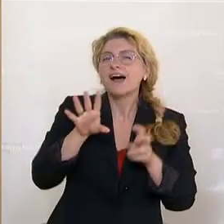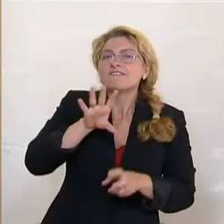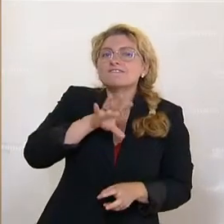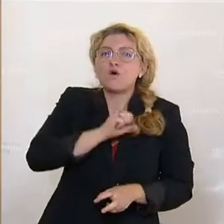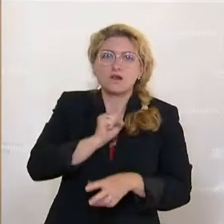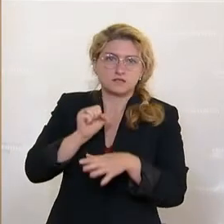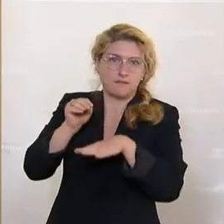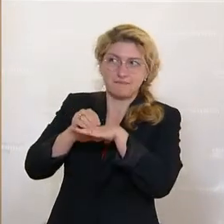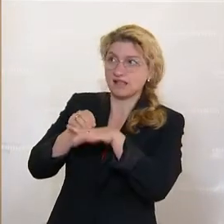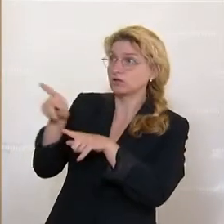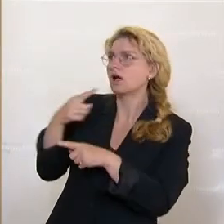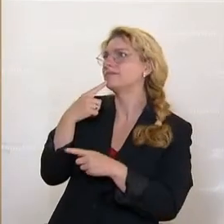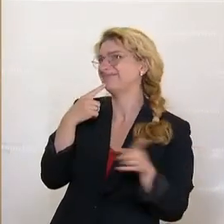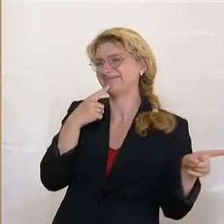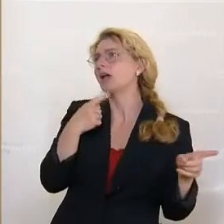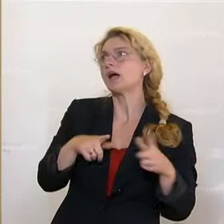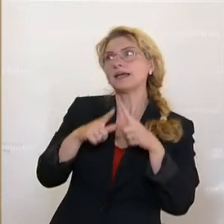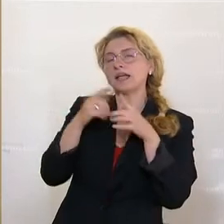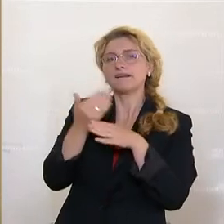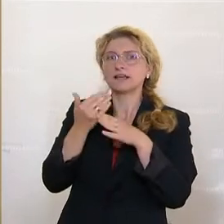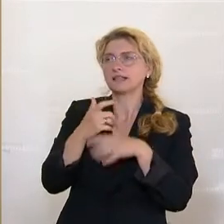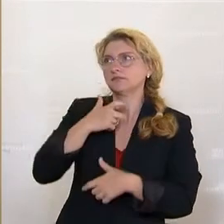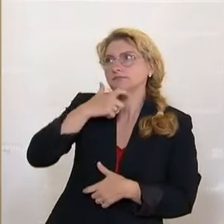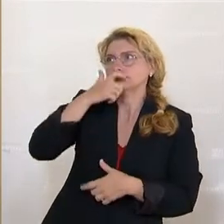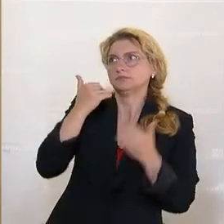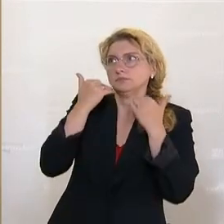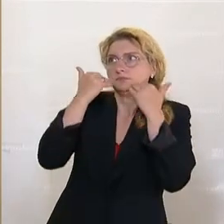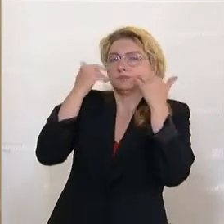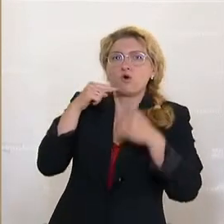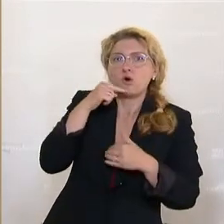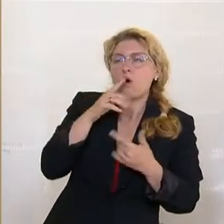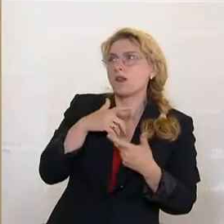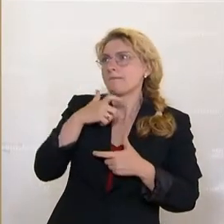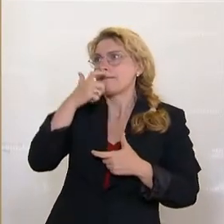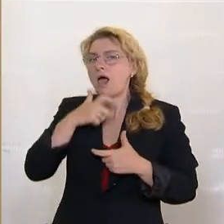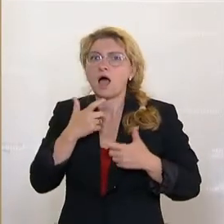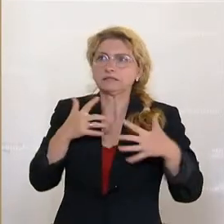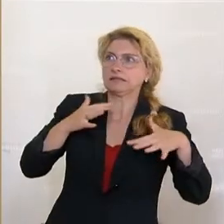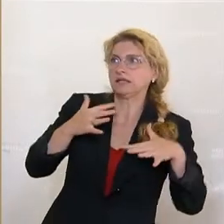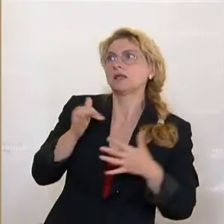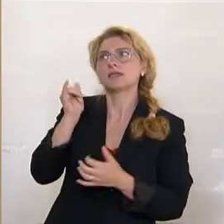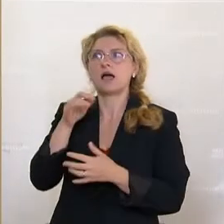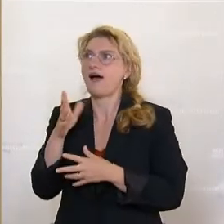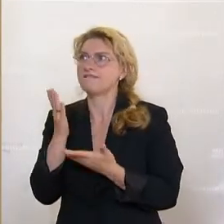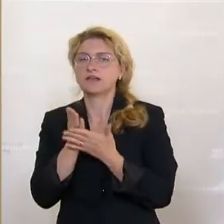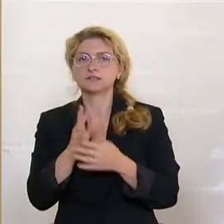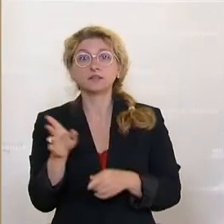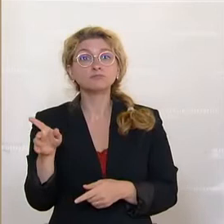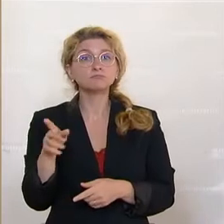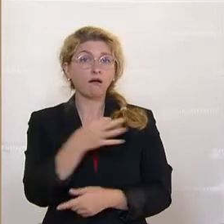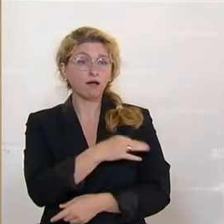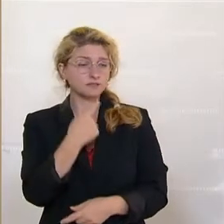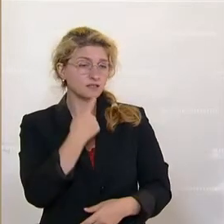Kirchenvertreter waren total fertig. Zuerst waren sie rot, dann blass, dann zittrig. Wie kommentiert das der Bundeskanzler? Danke vielmals,